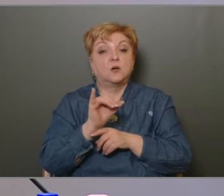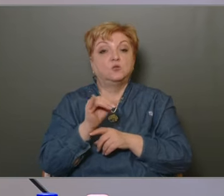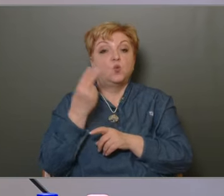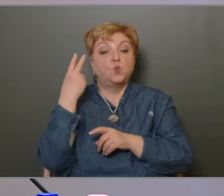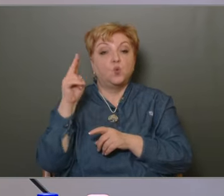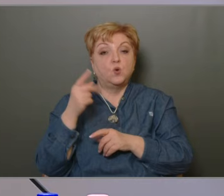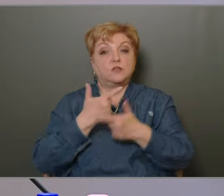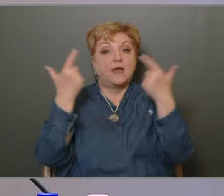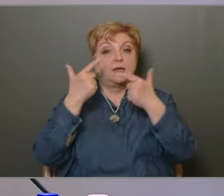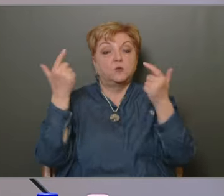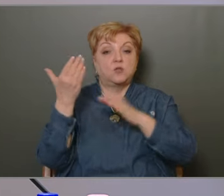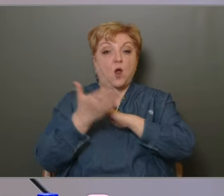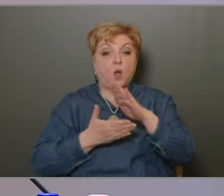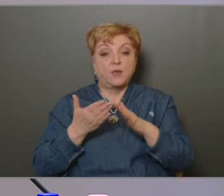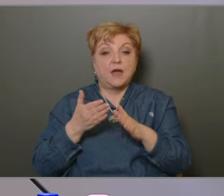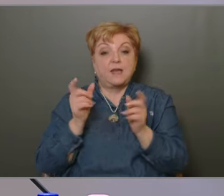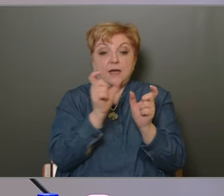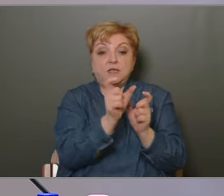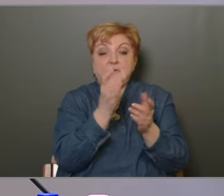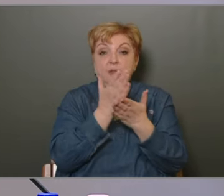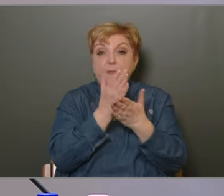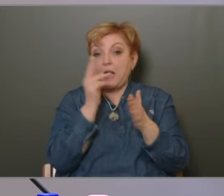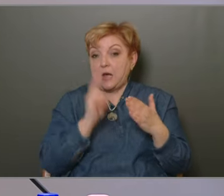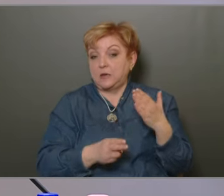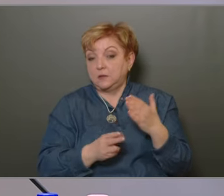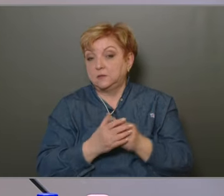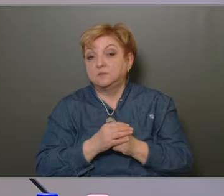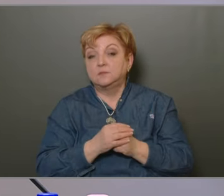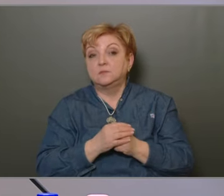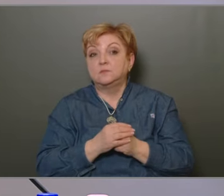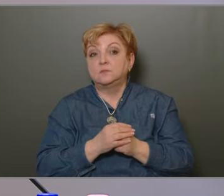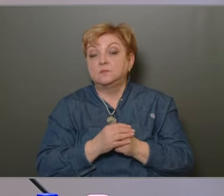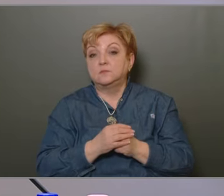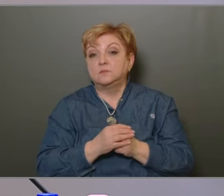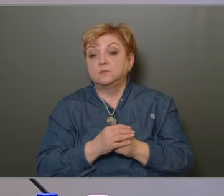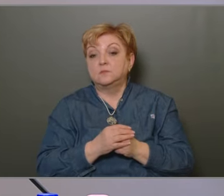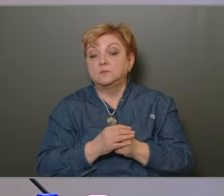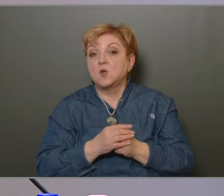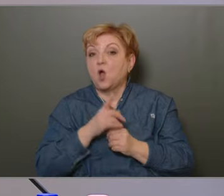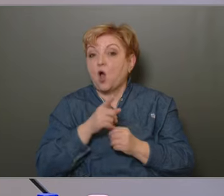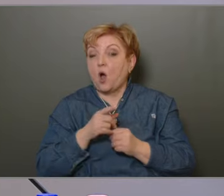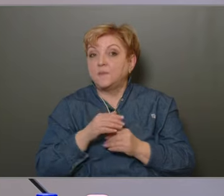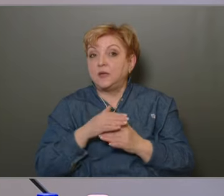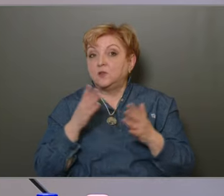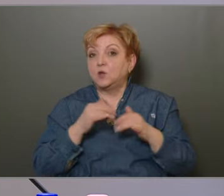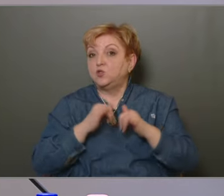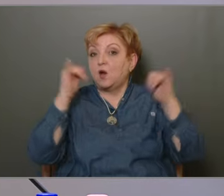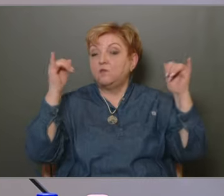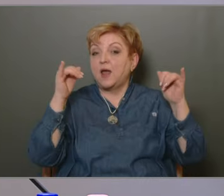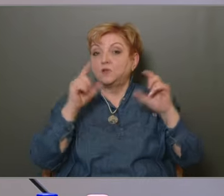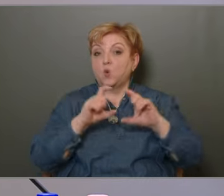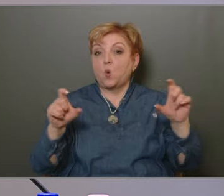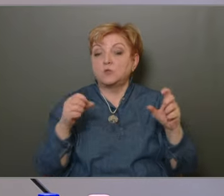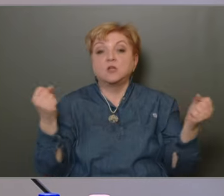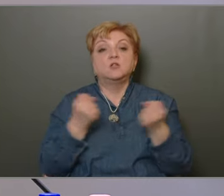tájékoztatása szerint ennek egy része már megvalósult, ami igen nagy javulást okozhat